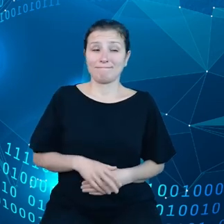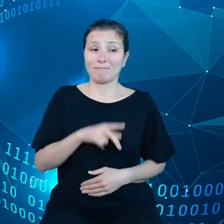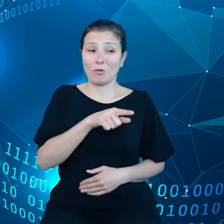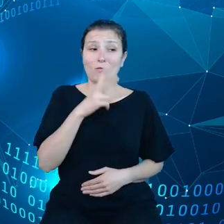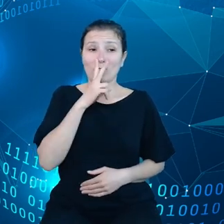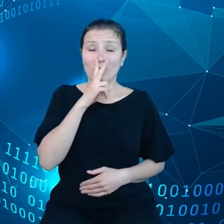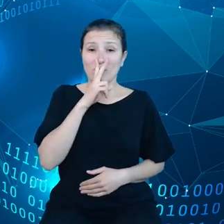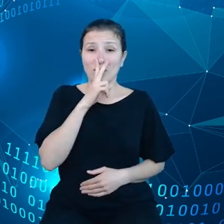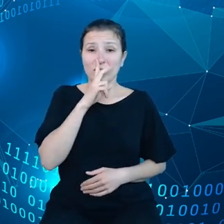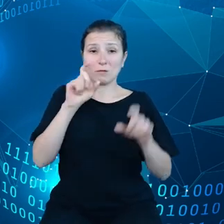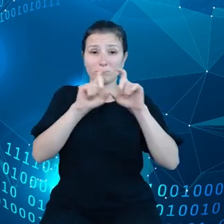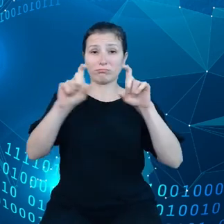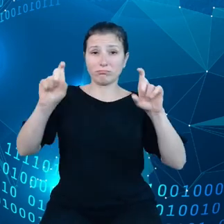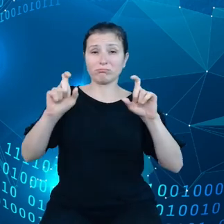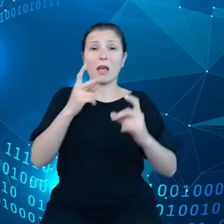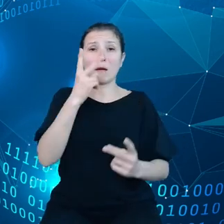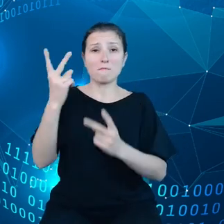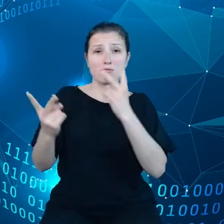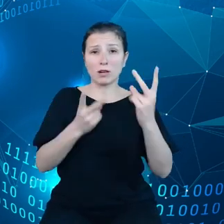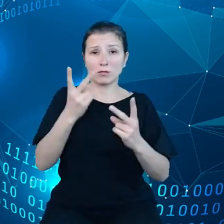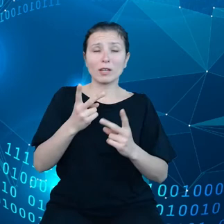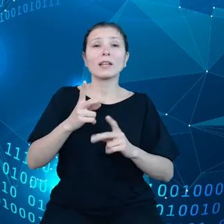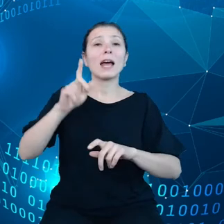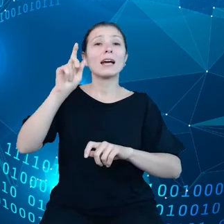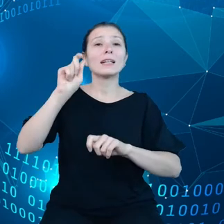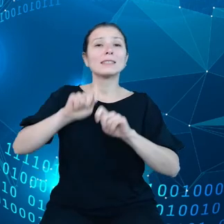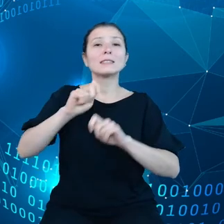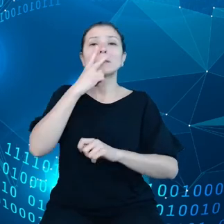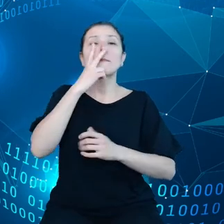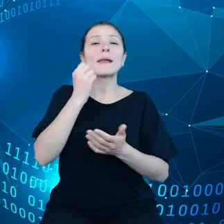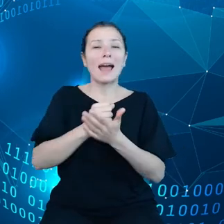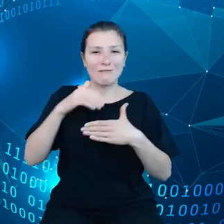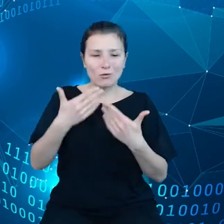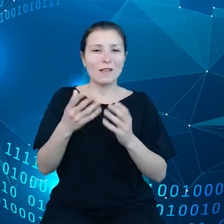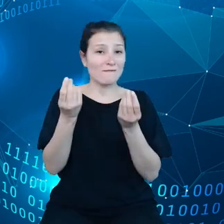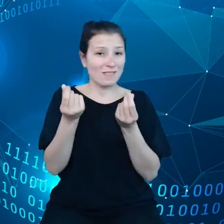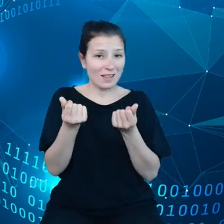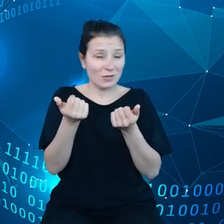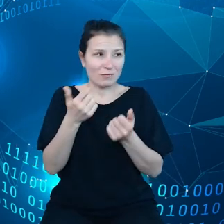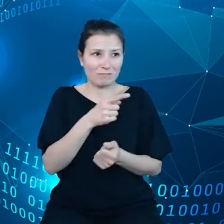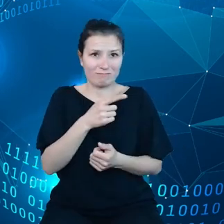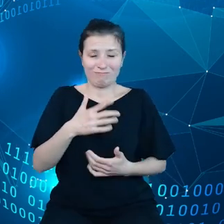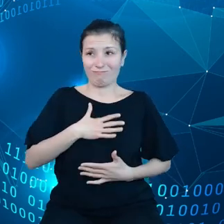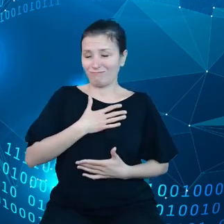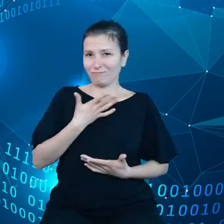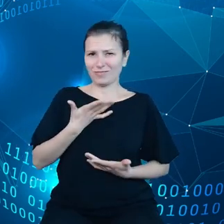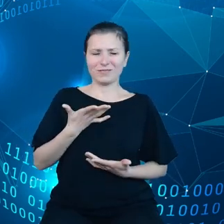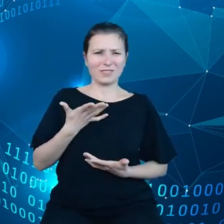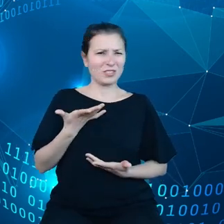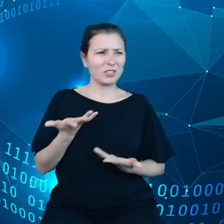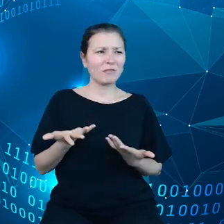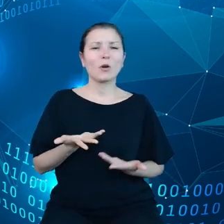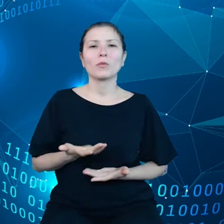główek przeglądarka sprawozdania finansowych. To oczywiście jest niemiłe zaskoczenie. Pan Cukowski